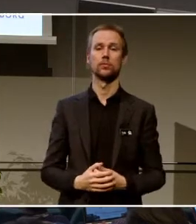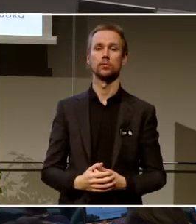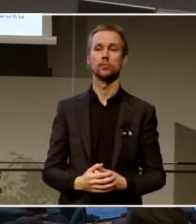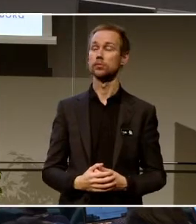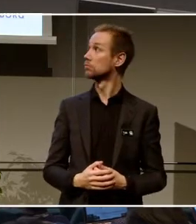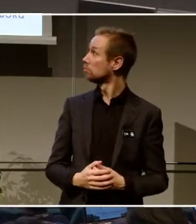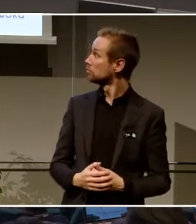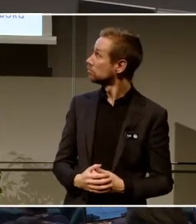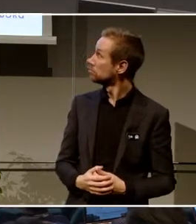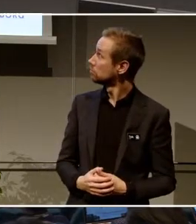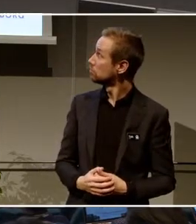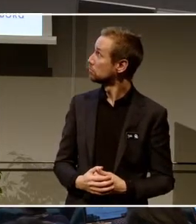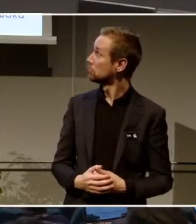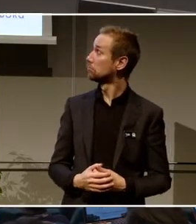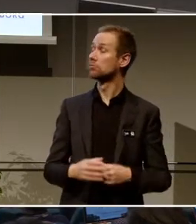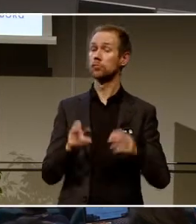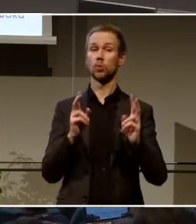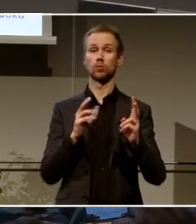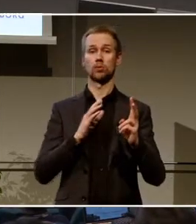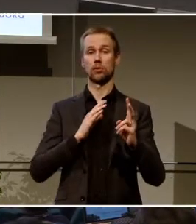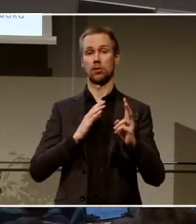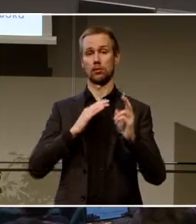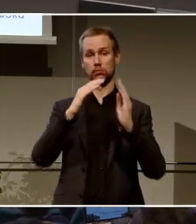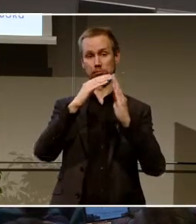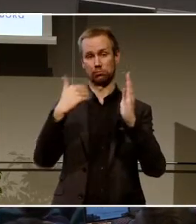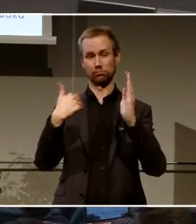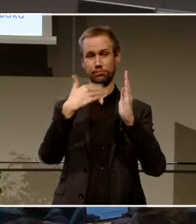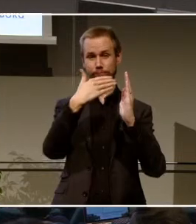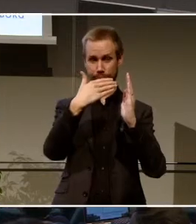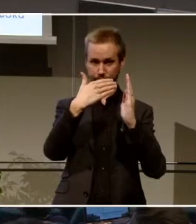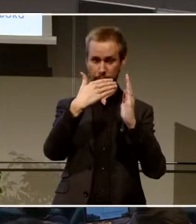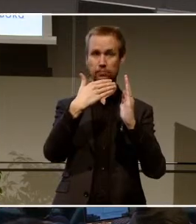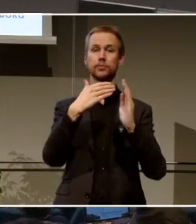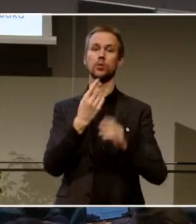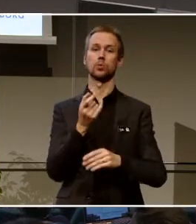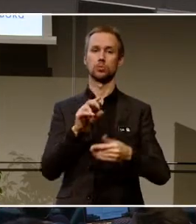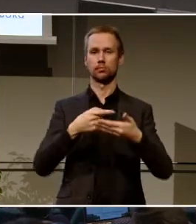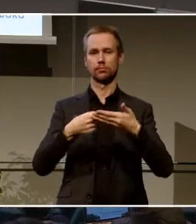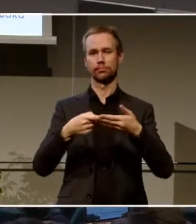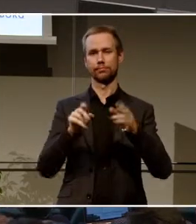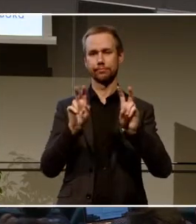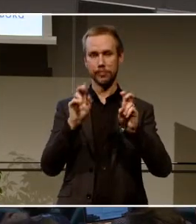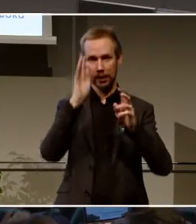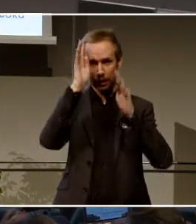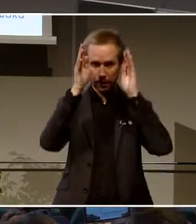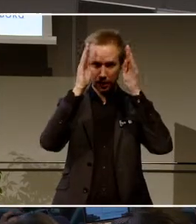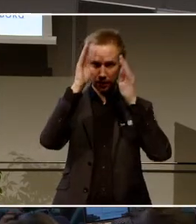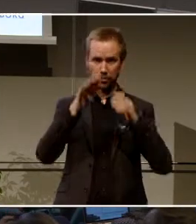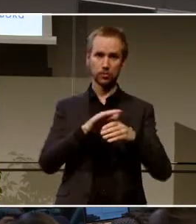zon här som vi brukar kalla för den kreativa delen. Och där har vi till exempel Photoshop,